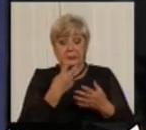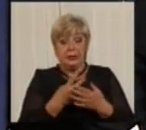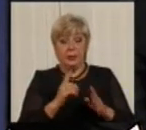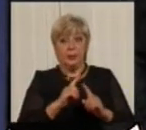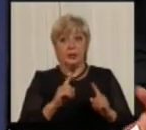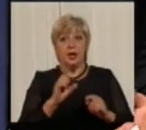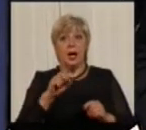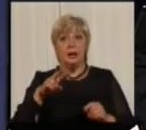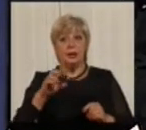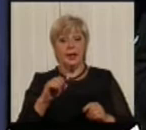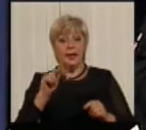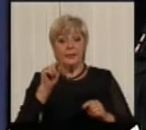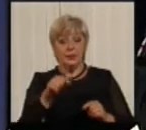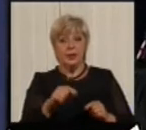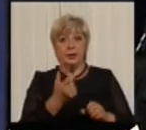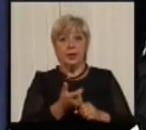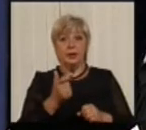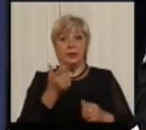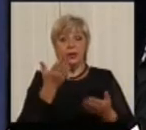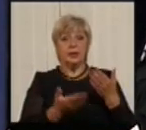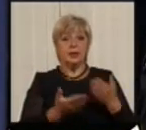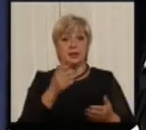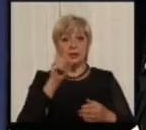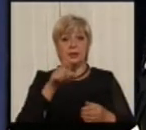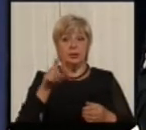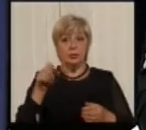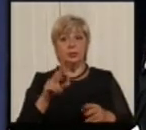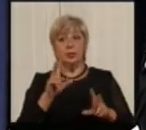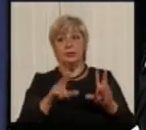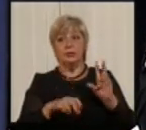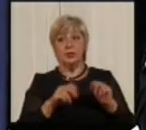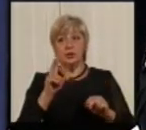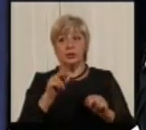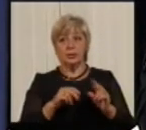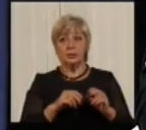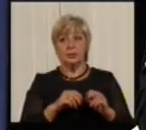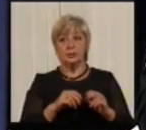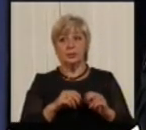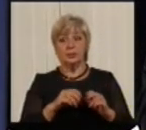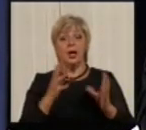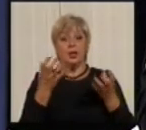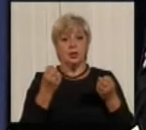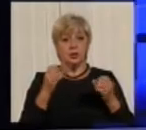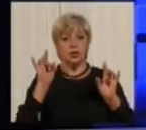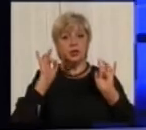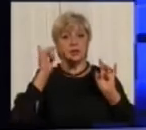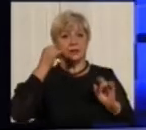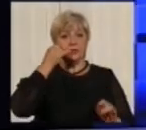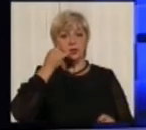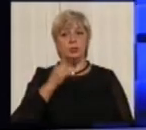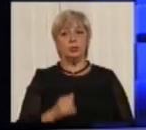Але вона більш, якщо люди вважають, тобто наша влада… Пропрошую, повернемося до цього питання, в нас просто ще є один дзвінок.